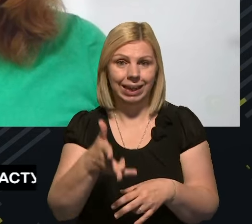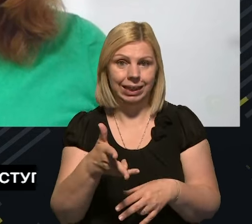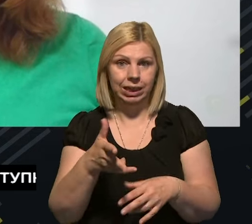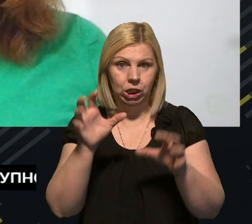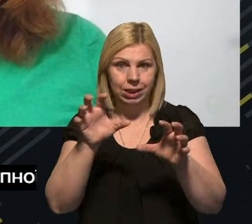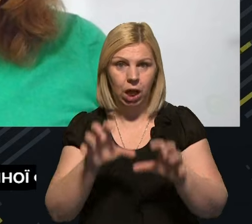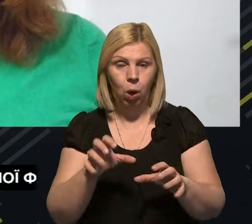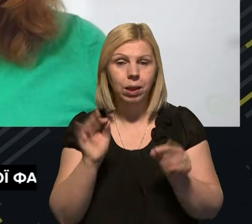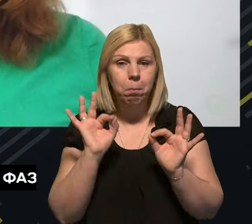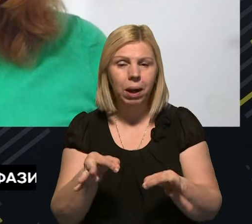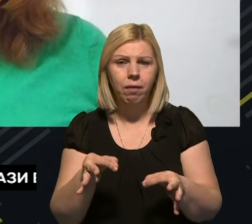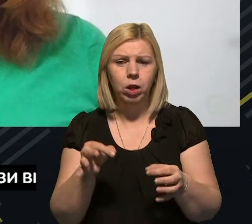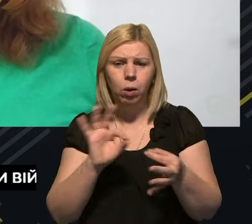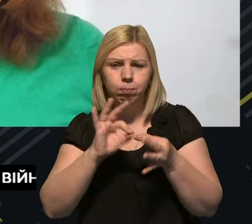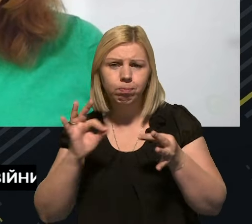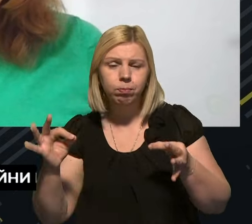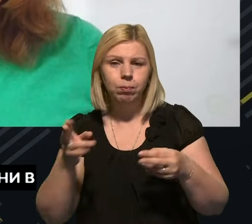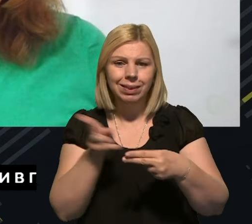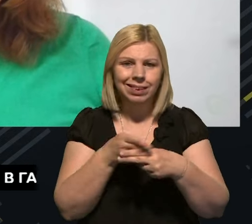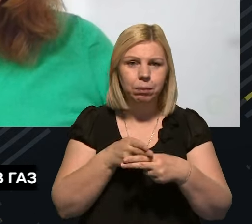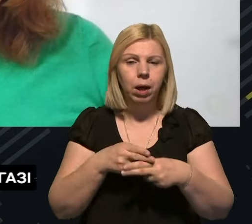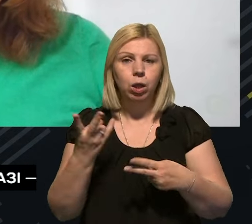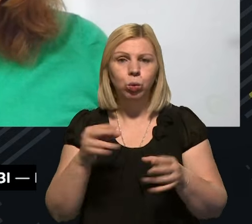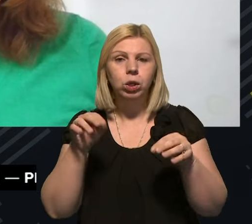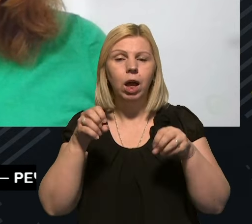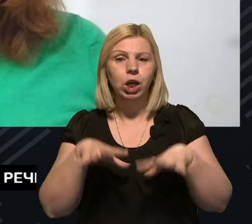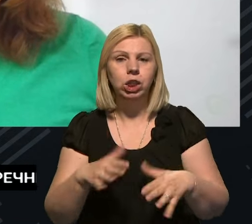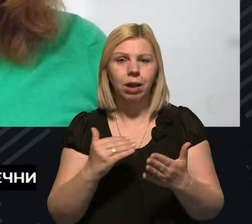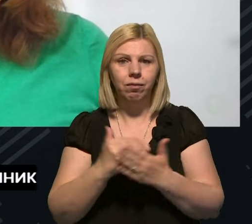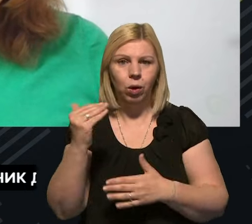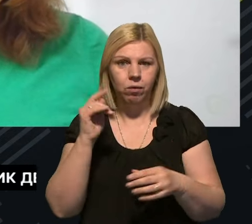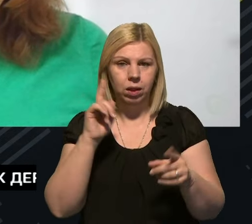законів правильно адаптувати, і це все має пройти через рішення Верховної Ради, правильно?